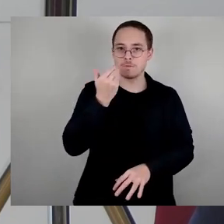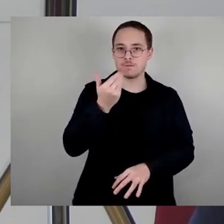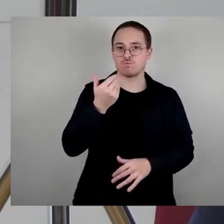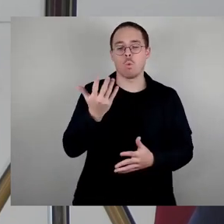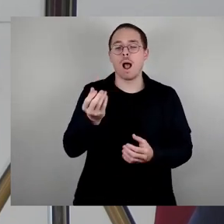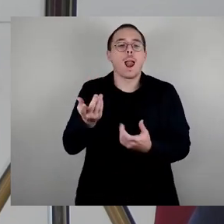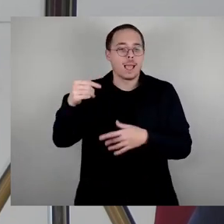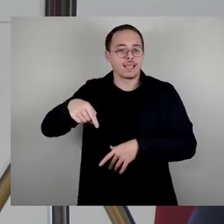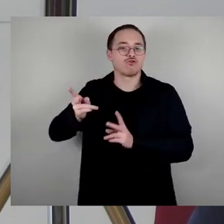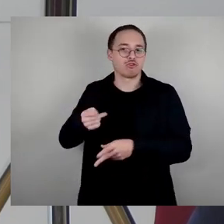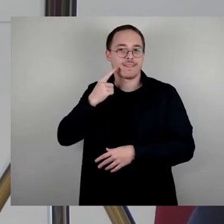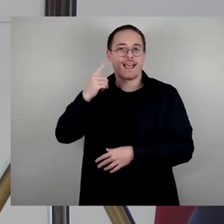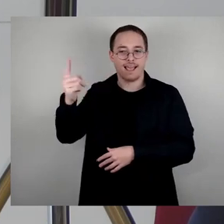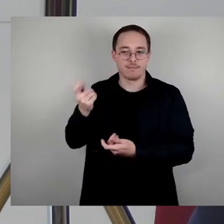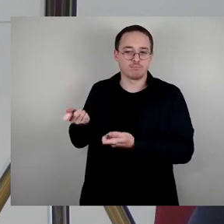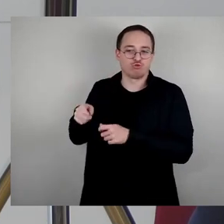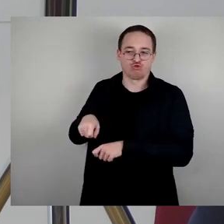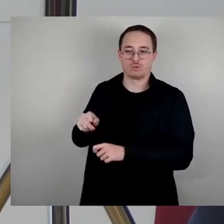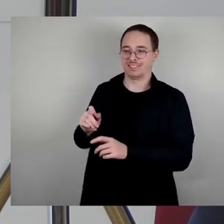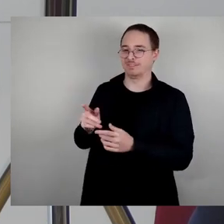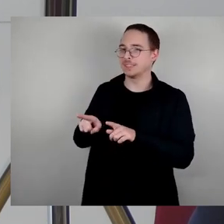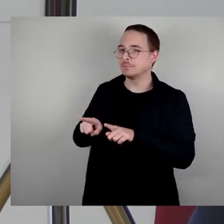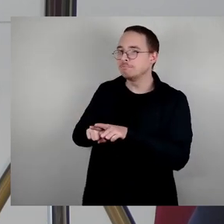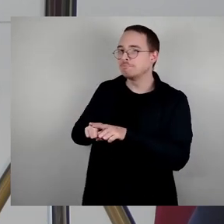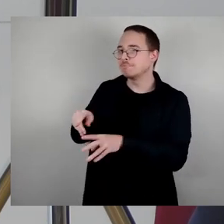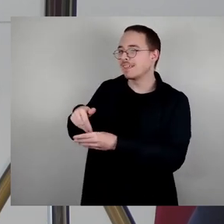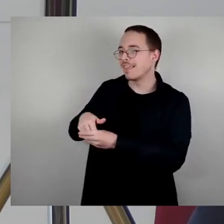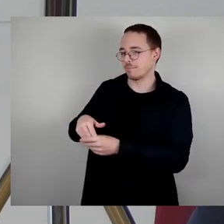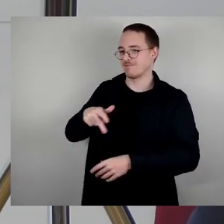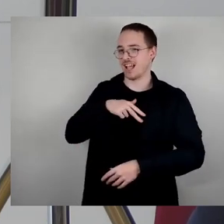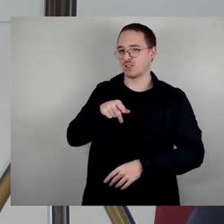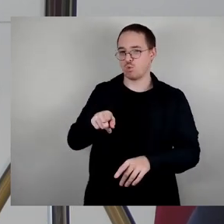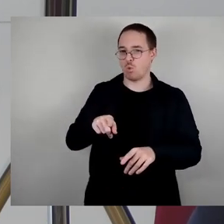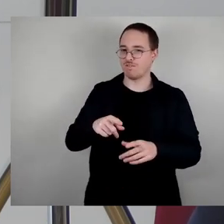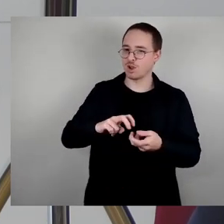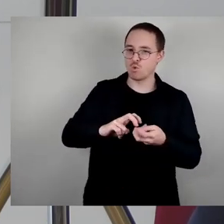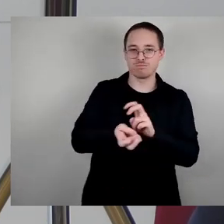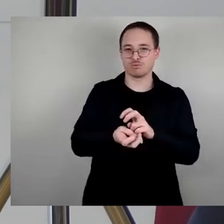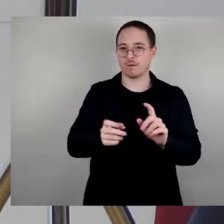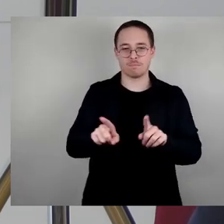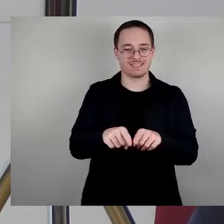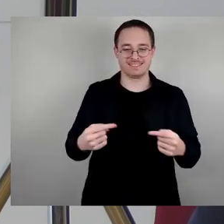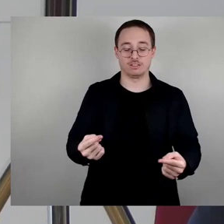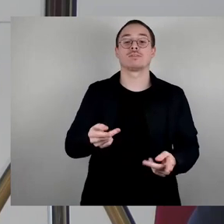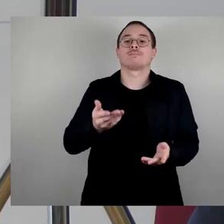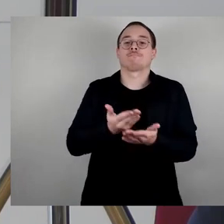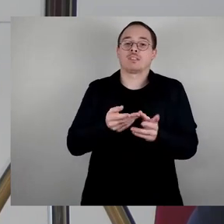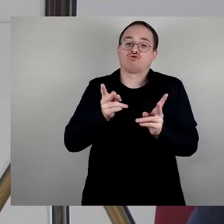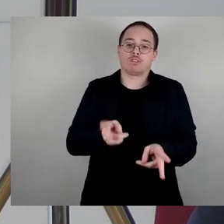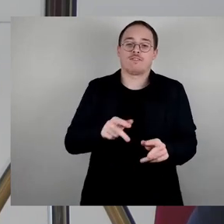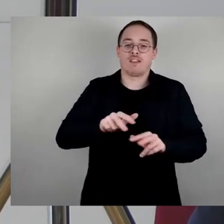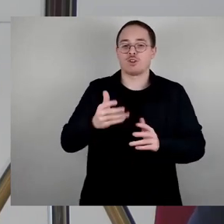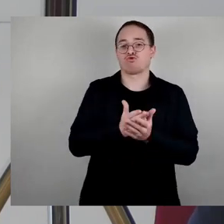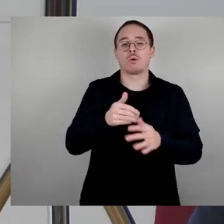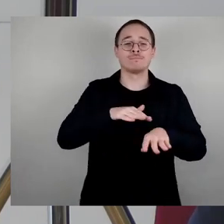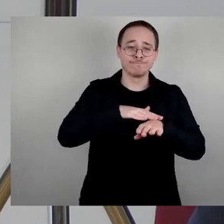Entfernung der Inschrift, nämlich im Zuge der Altmarktsanierung bereits entschuldigt für das Kommunikationsdefizit, was in diesem